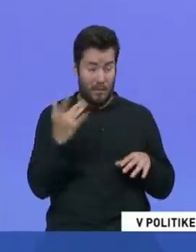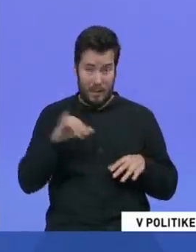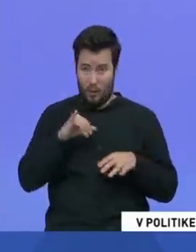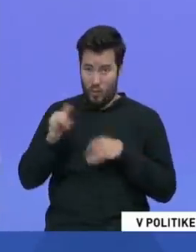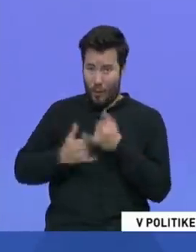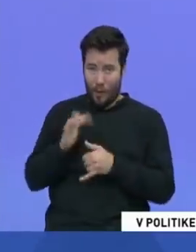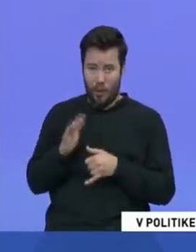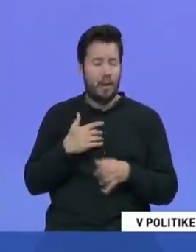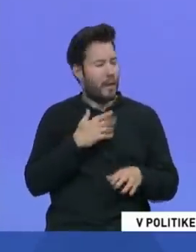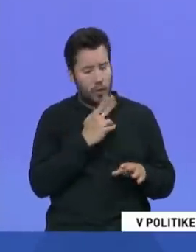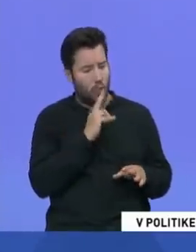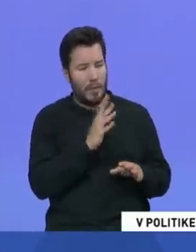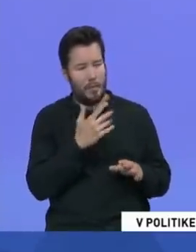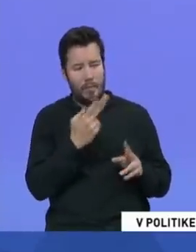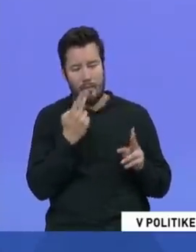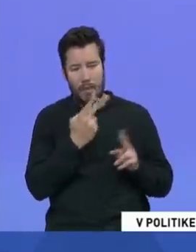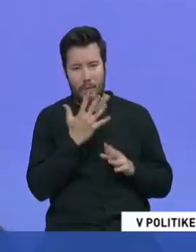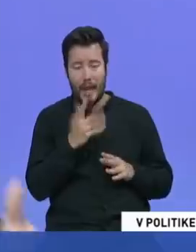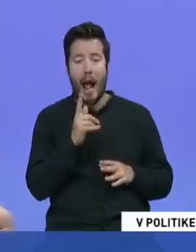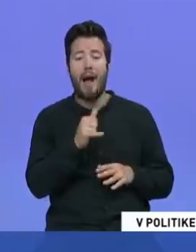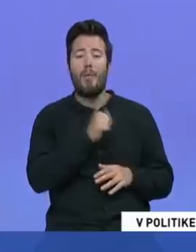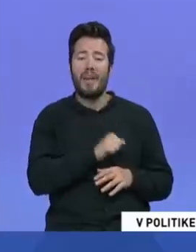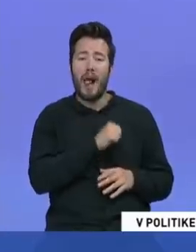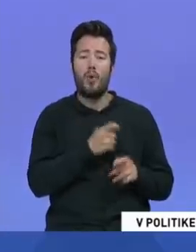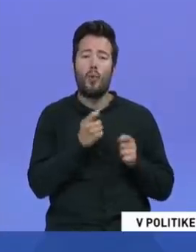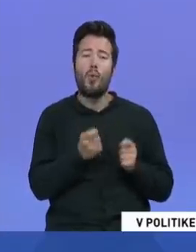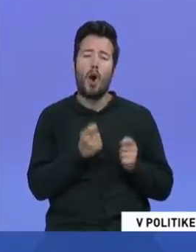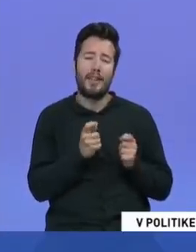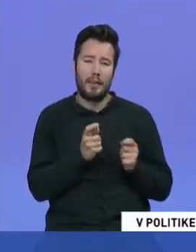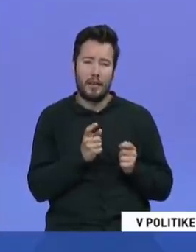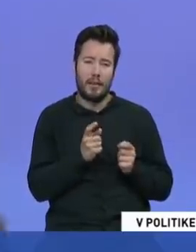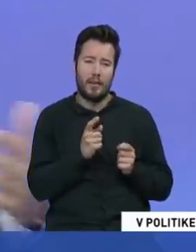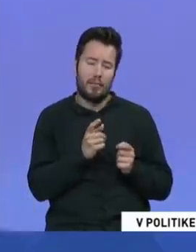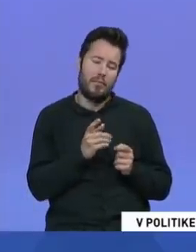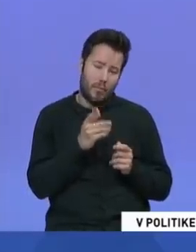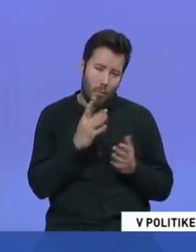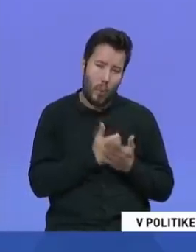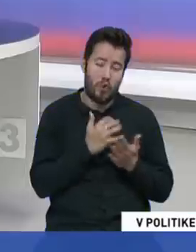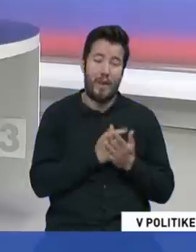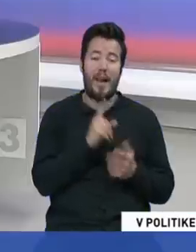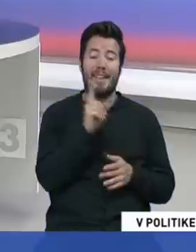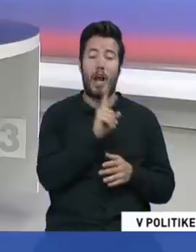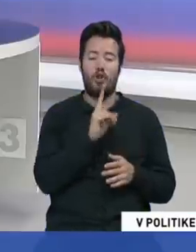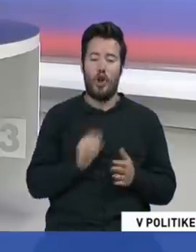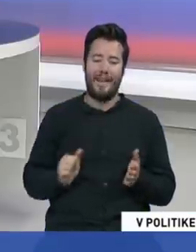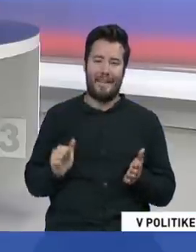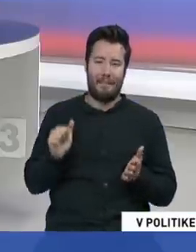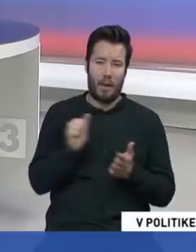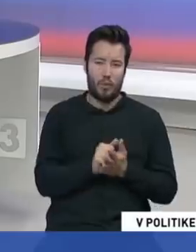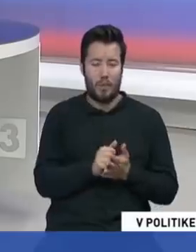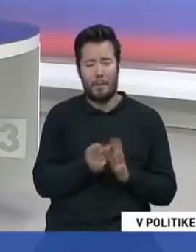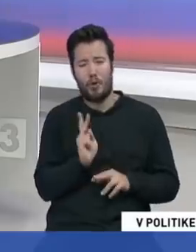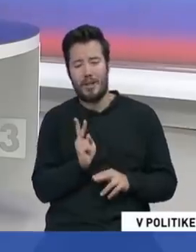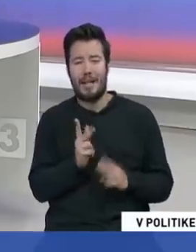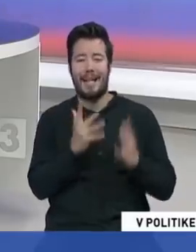tak samozrejme nie. Ale slovo Bielikvoň by som znova použil, pretože si myslím, že keď niekto investuje, a je tu podozrenie, že investoval 10 miliónov